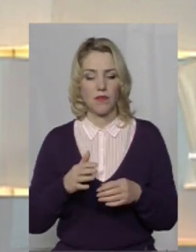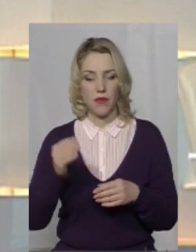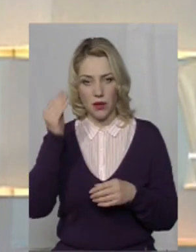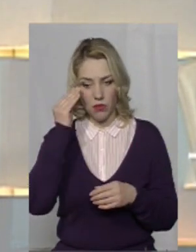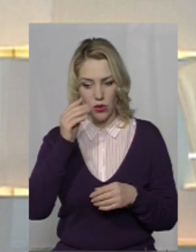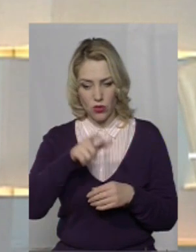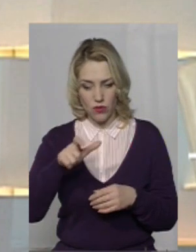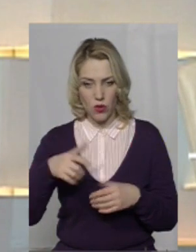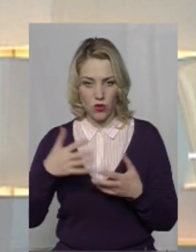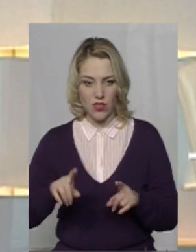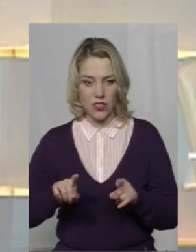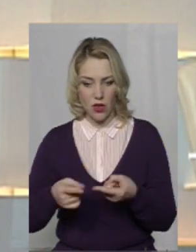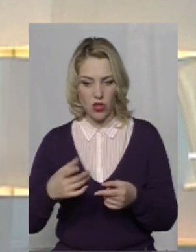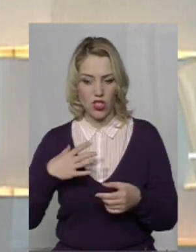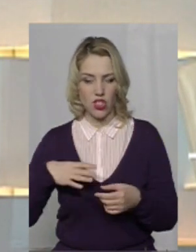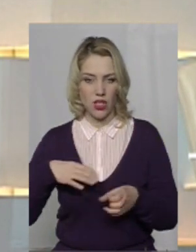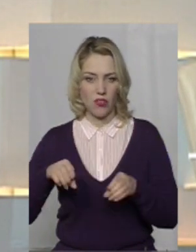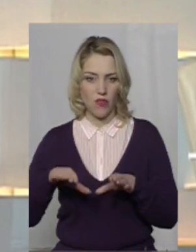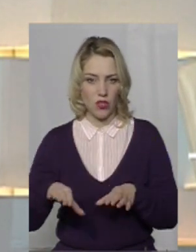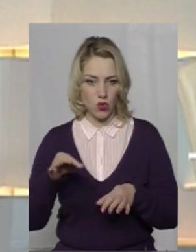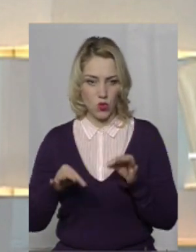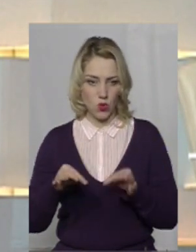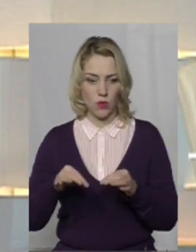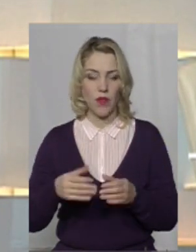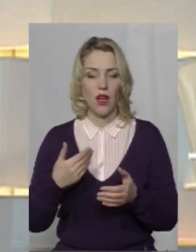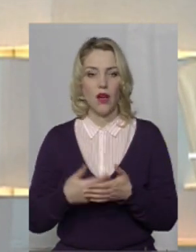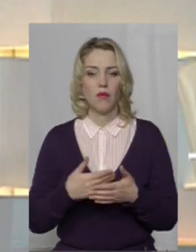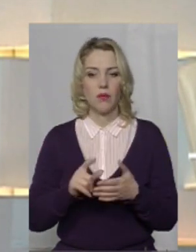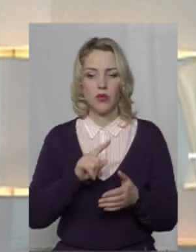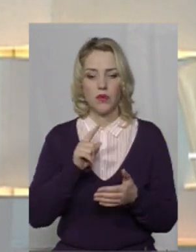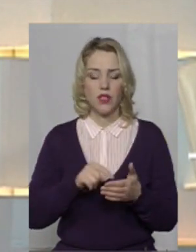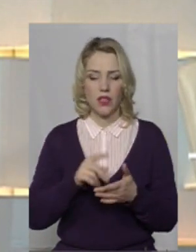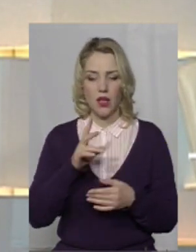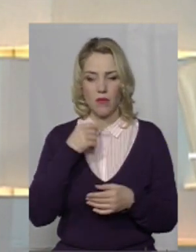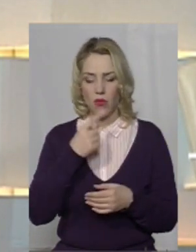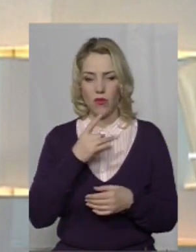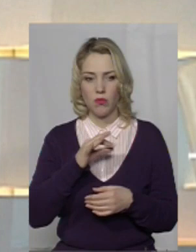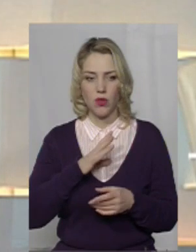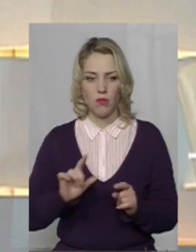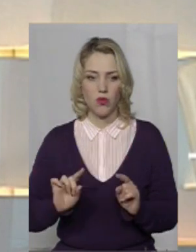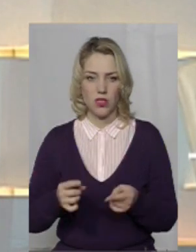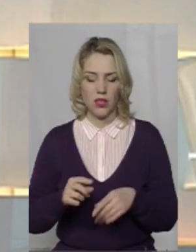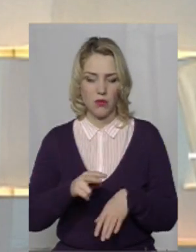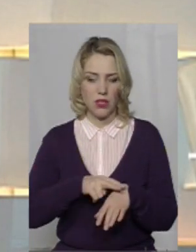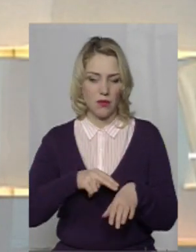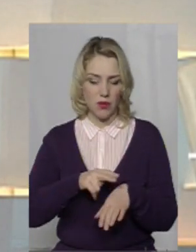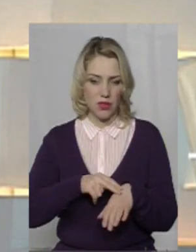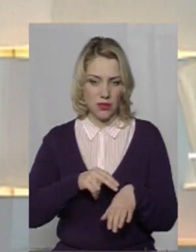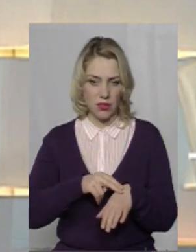арештовані і чекають вироку суду. Мабуть, питання йшло саме про затримання працівниками